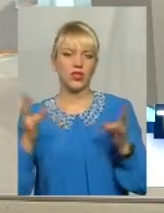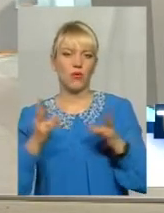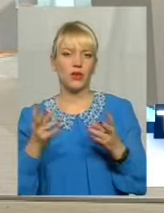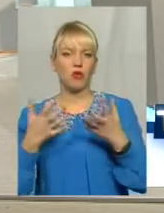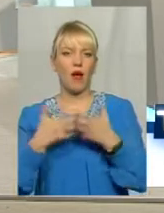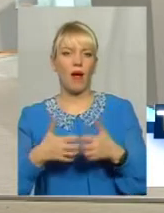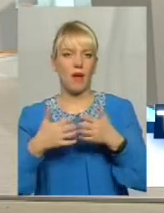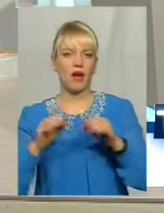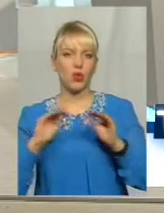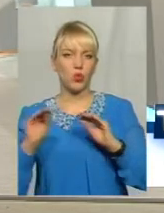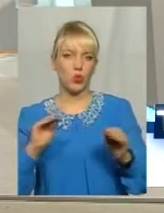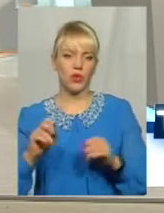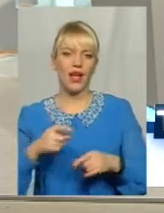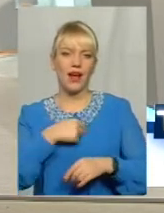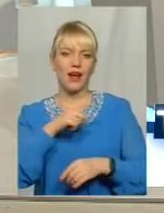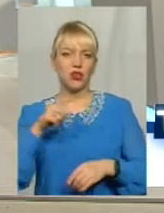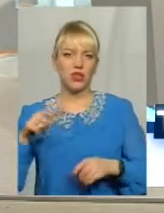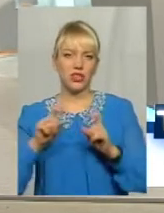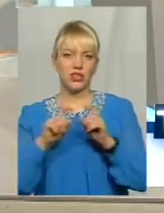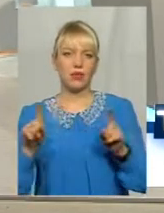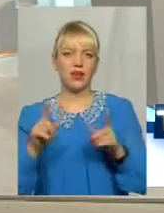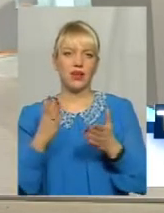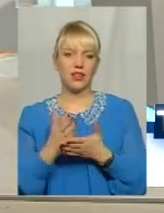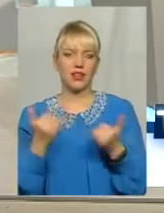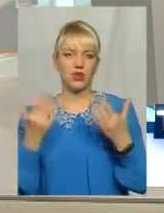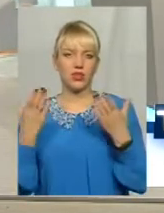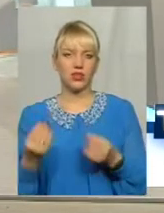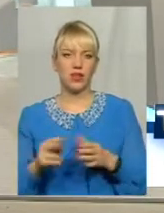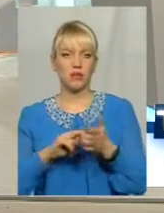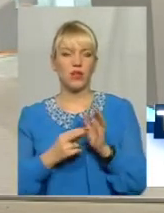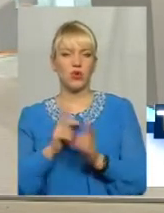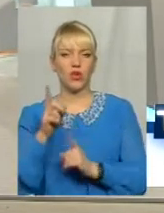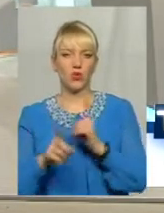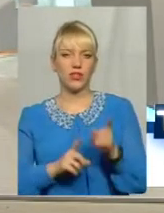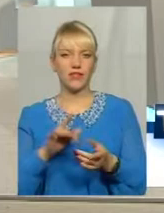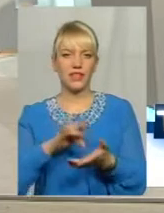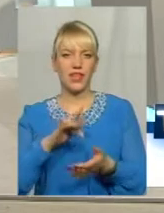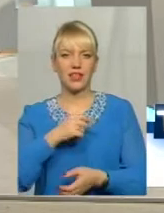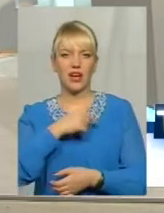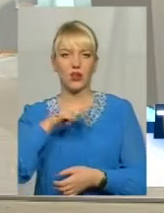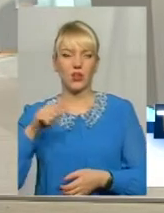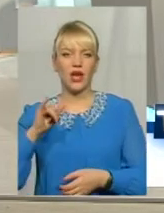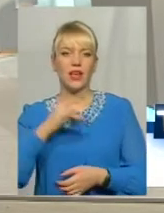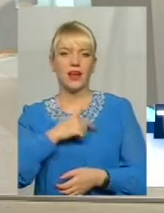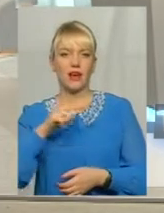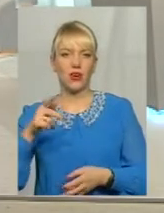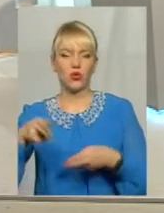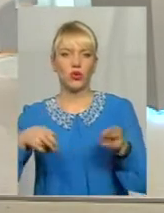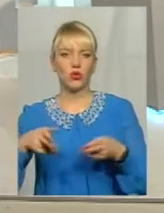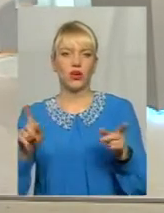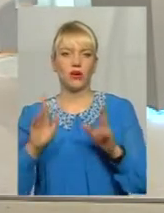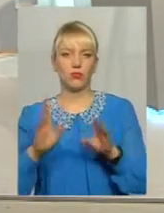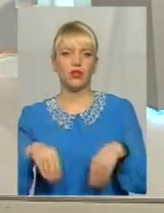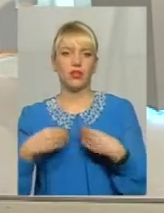Тобто кардіологічний диспансер, який є на сьогоднішній день, планується реорганізувати в центр кардіології та кардіохірургії Який буде надавати